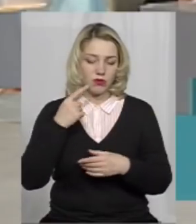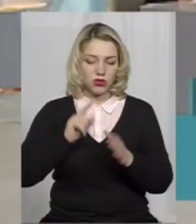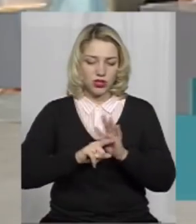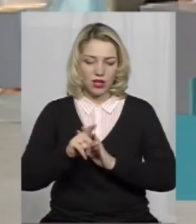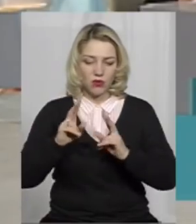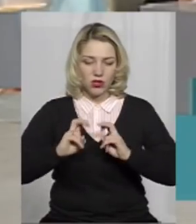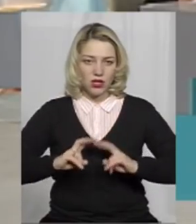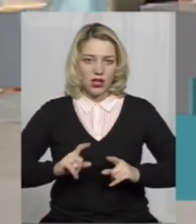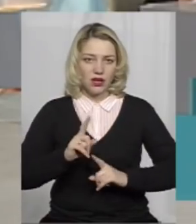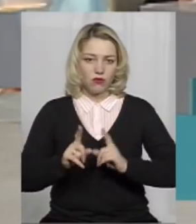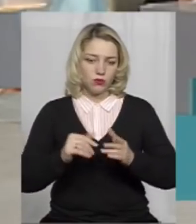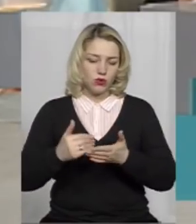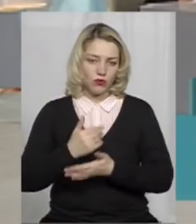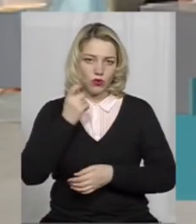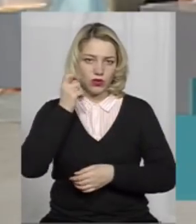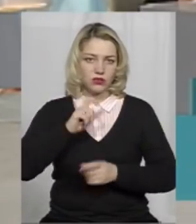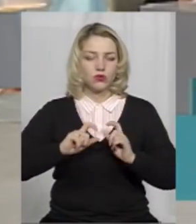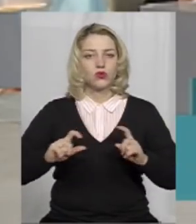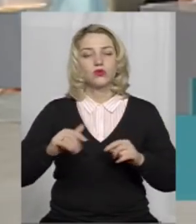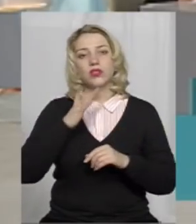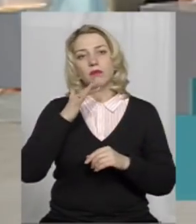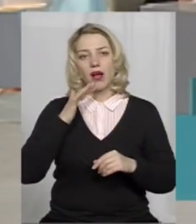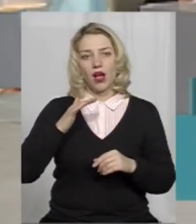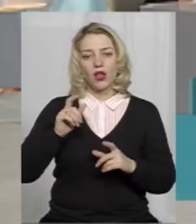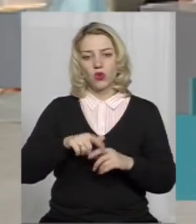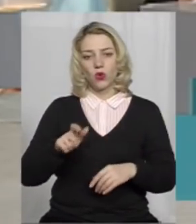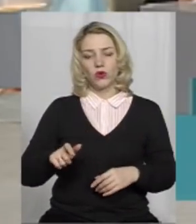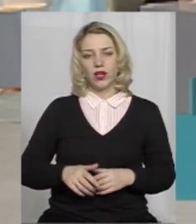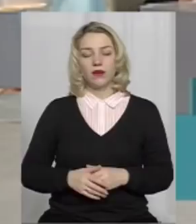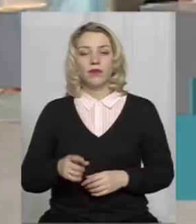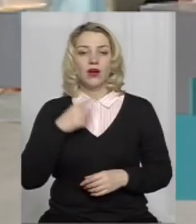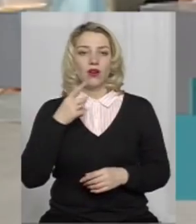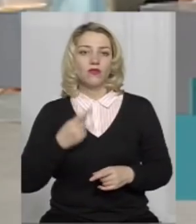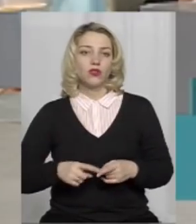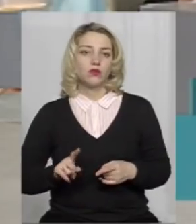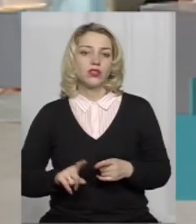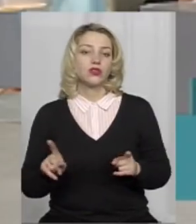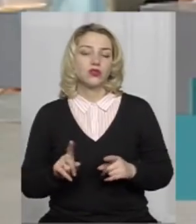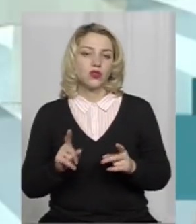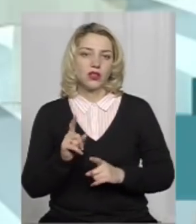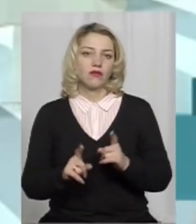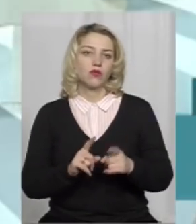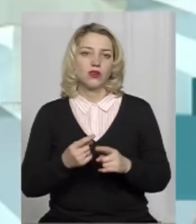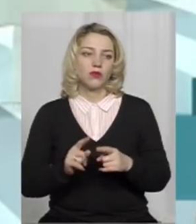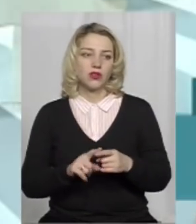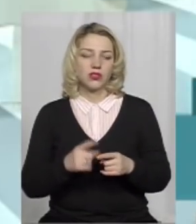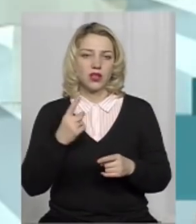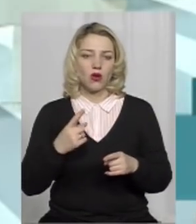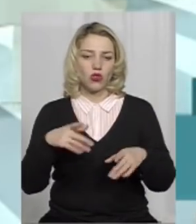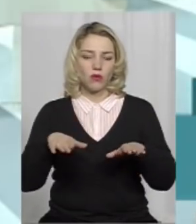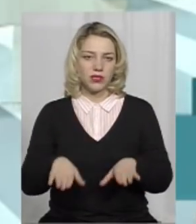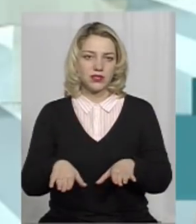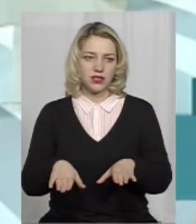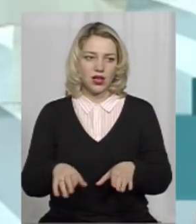аналізувати реформу нової української школи, то дуже багато людей говорять про те, що реформа – це одномісні,